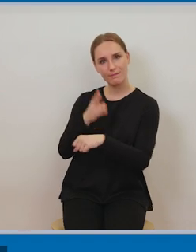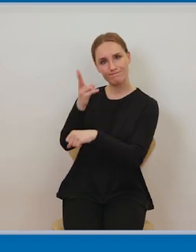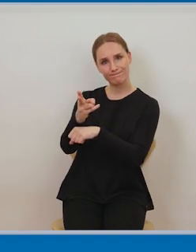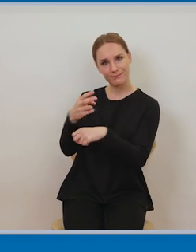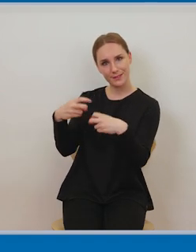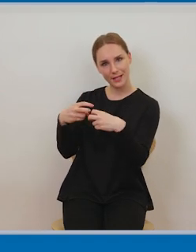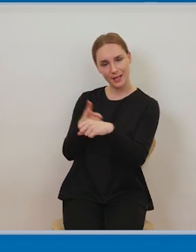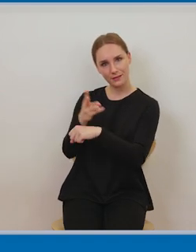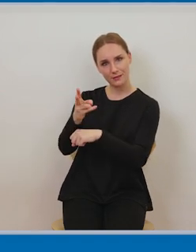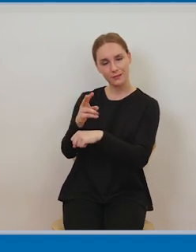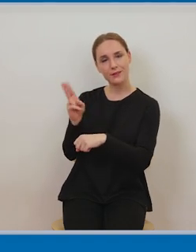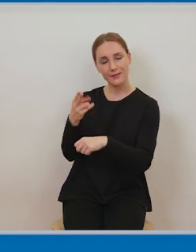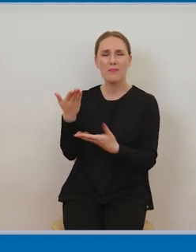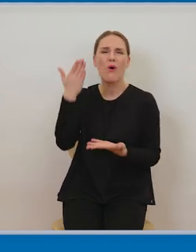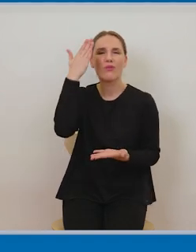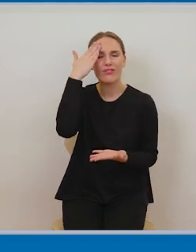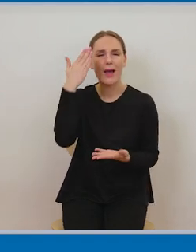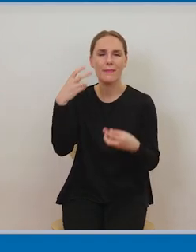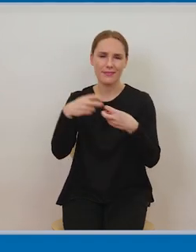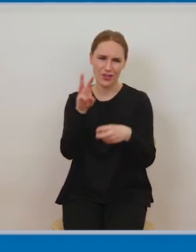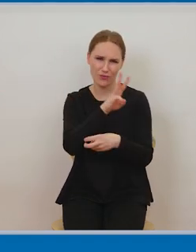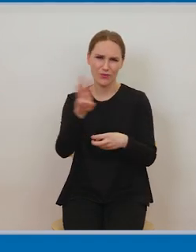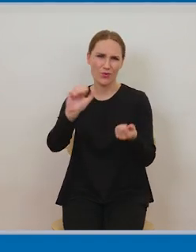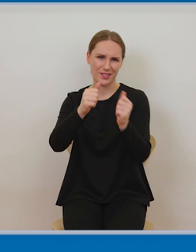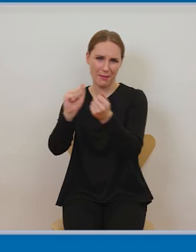źródło, które jest aktualne w momencie korzystania.